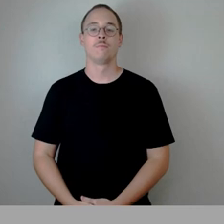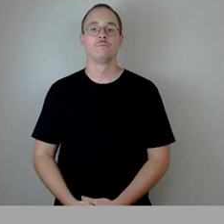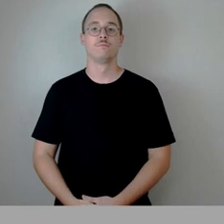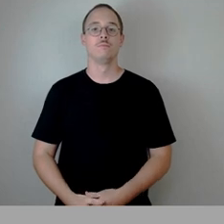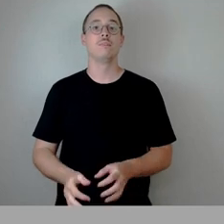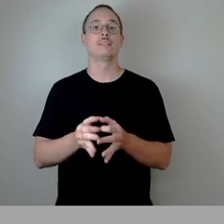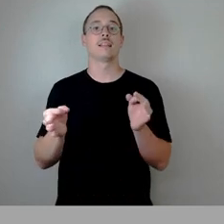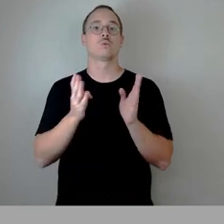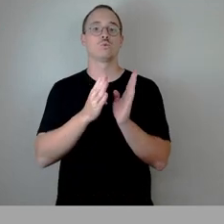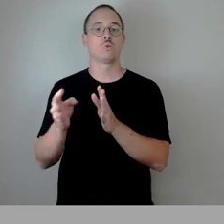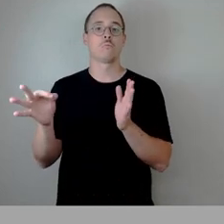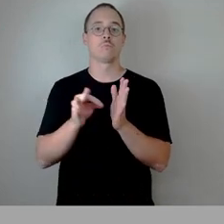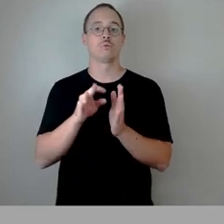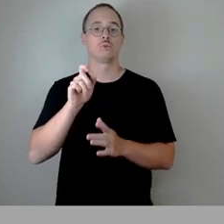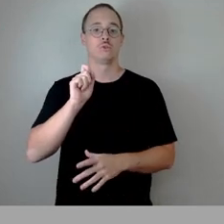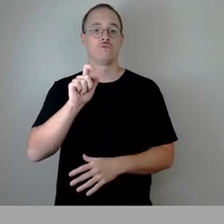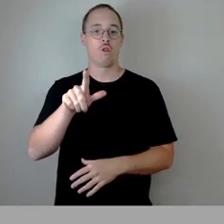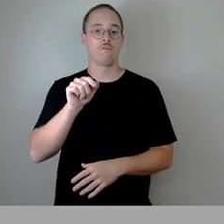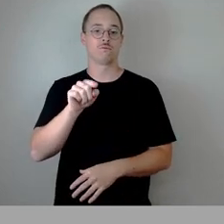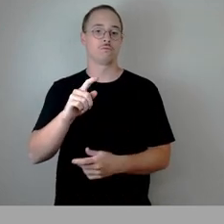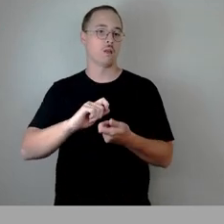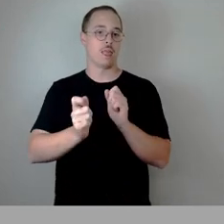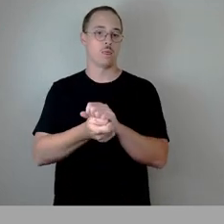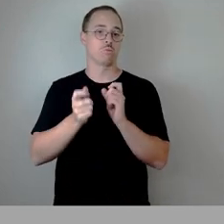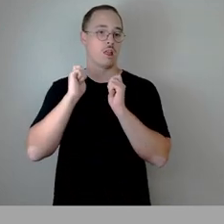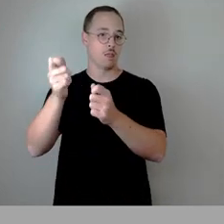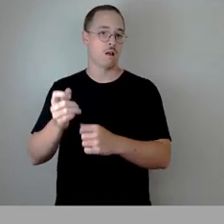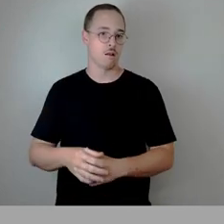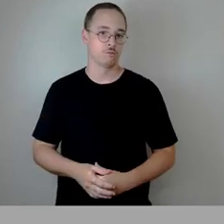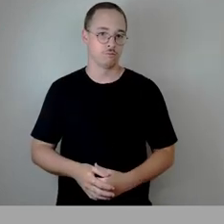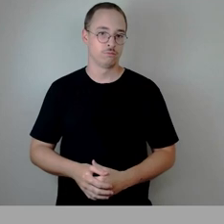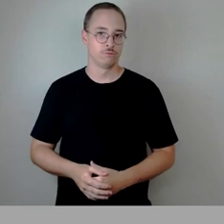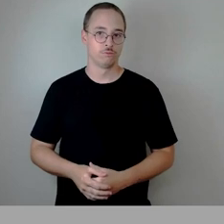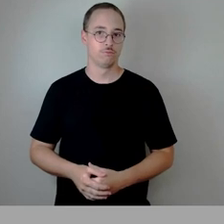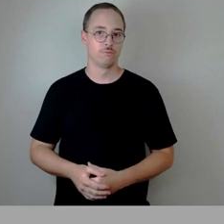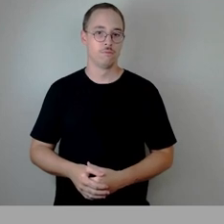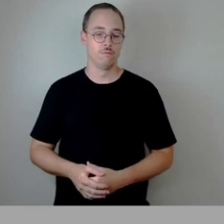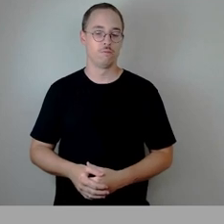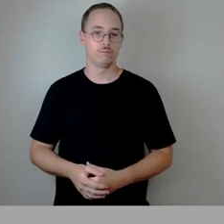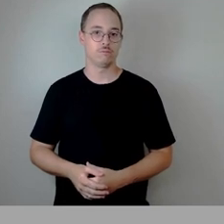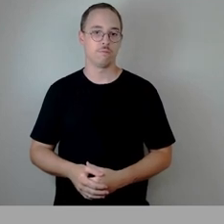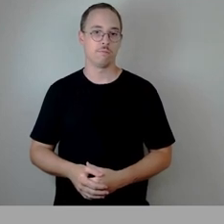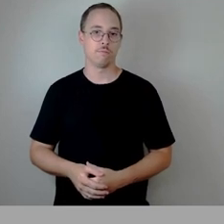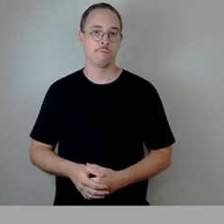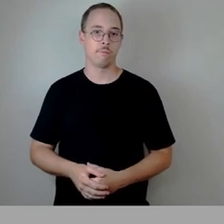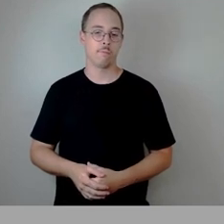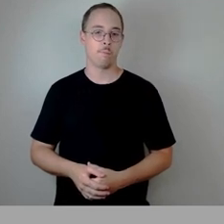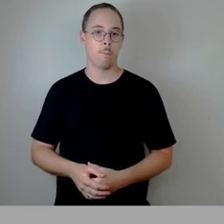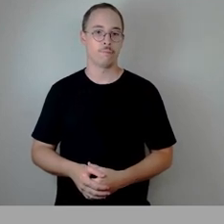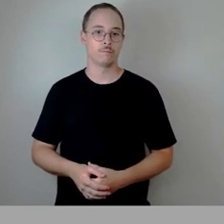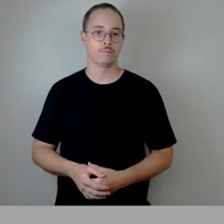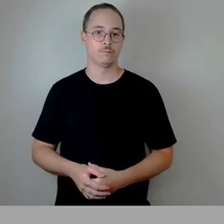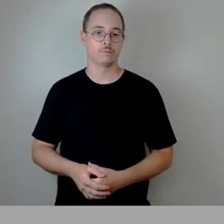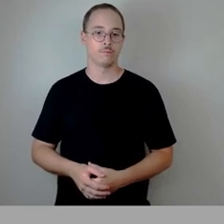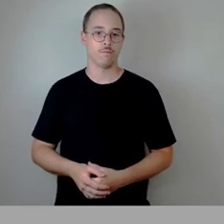der Änderungsantrag und da darf ich um